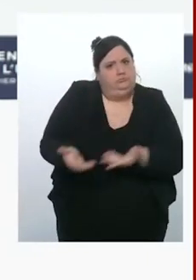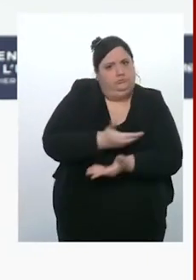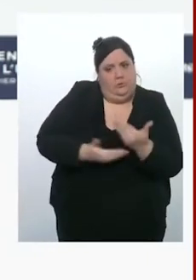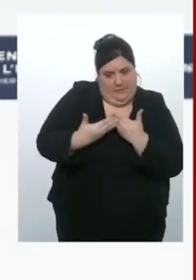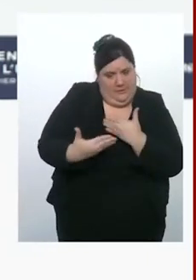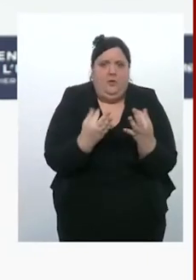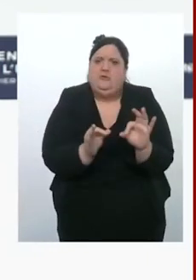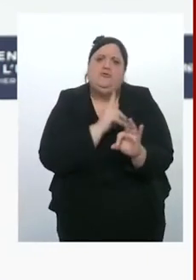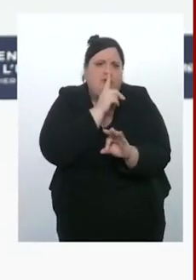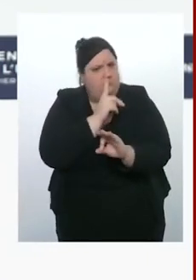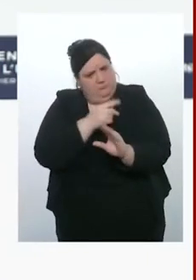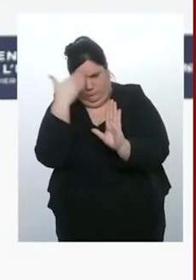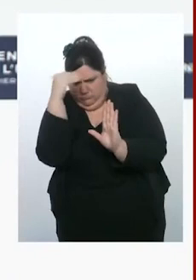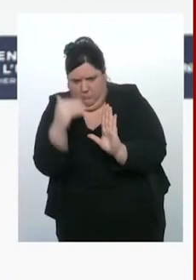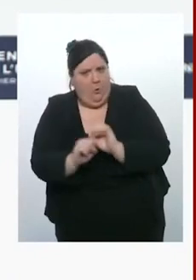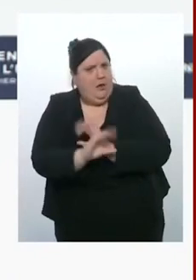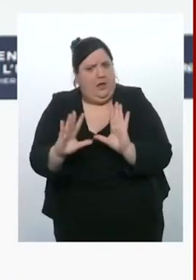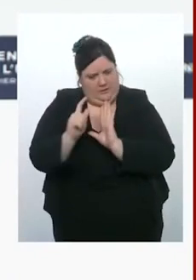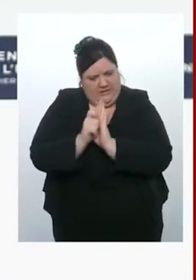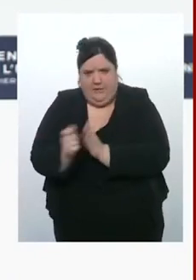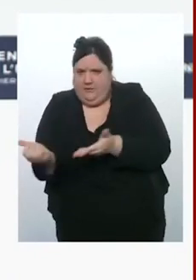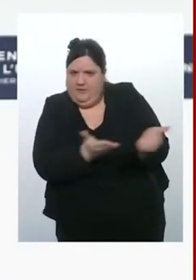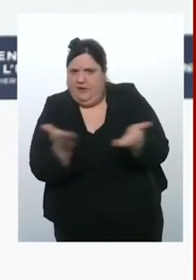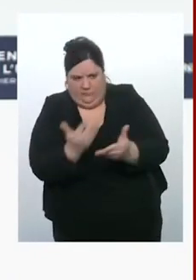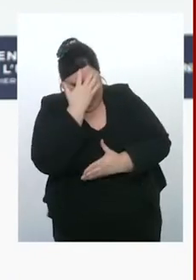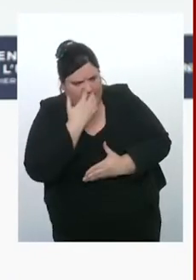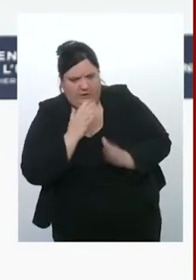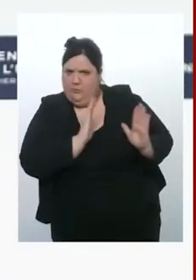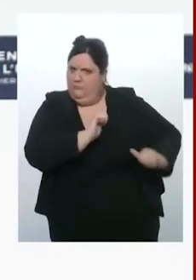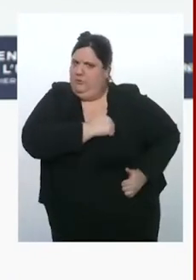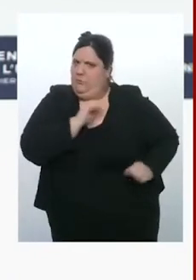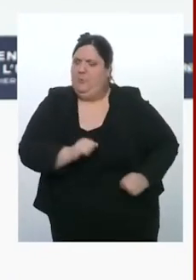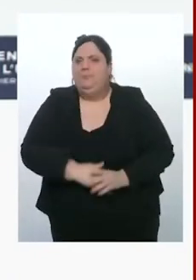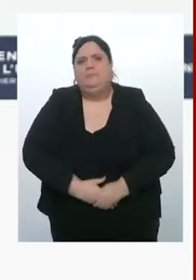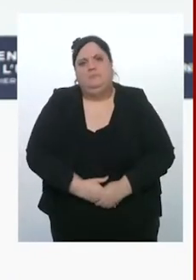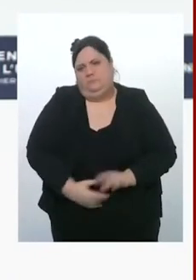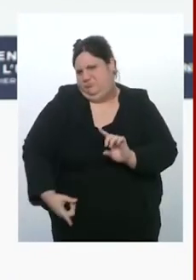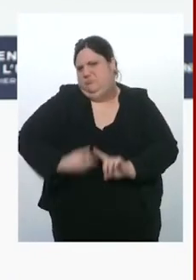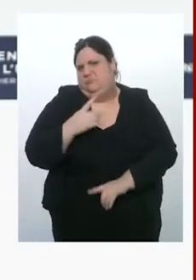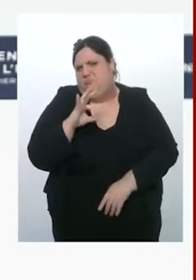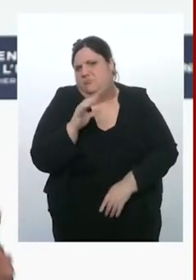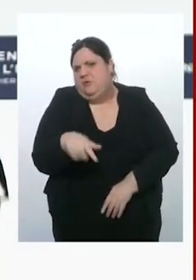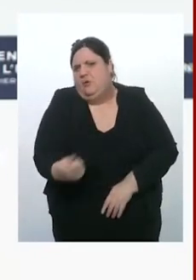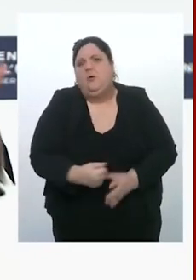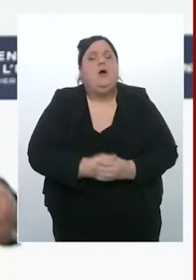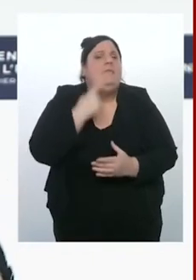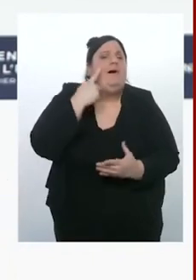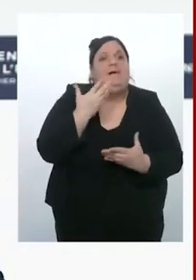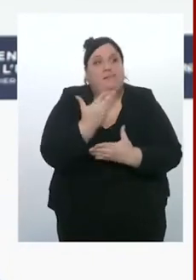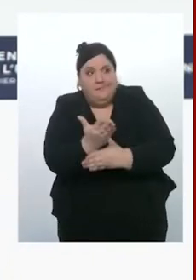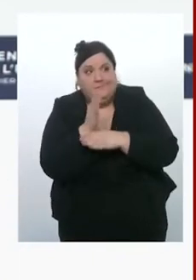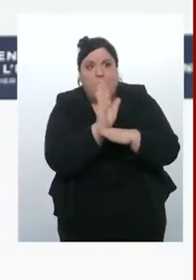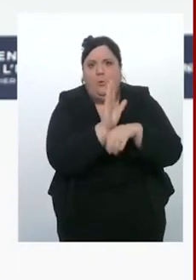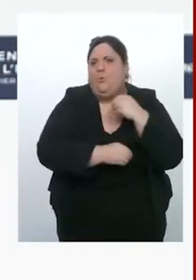sérieux. C'est ça ce qu'il faut. Moi, j'ai toujours privilégié ce point. On verra d'ailleurs ce qu'on rend public et ce qu ne pas public parce que, je dis ça, c'est